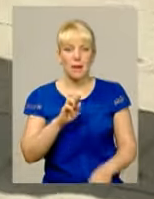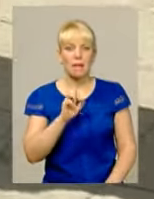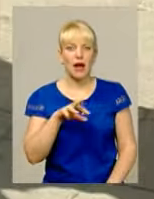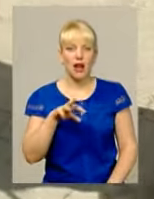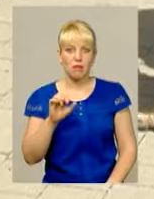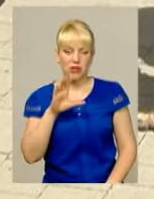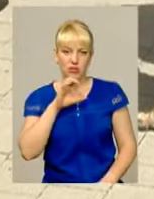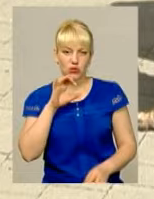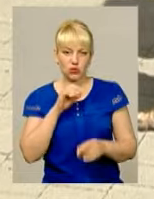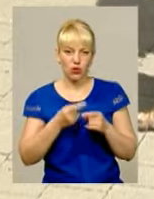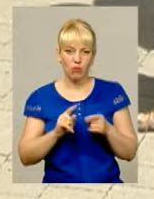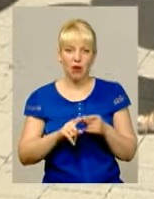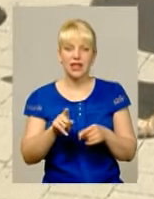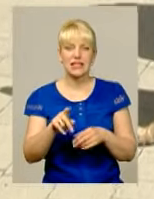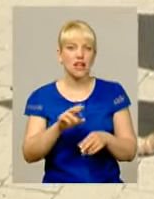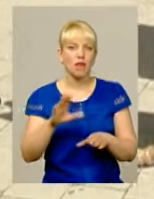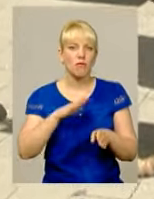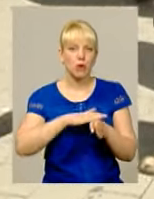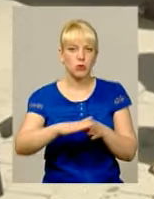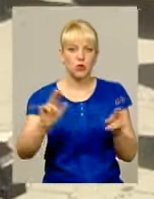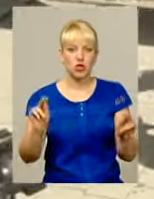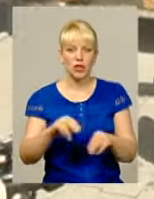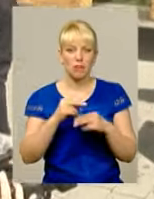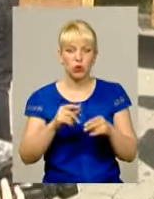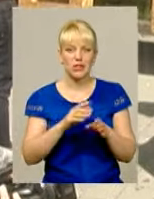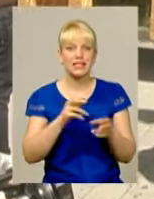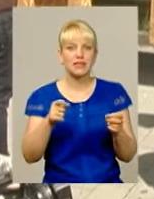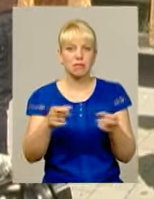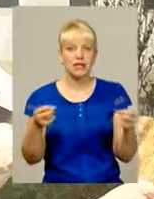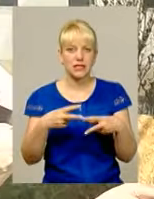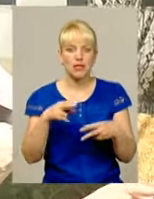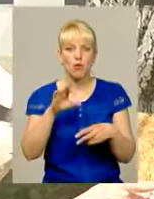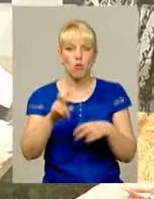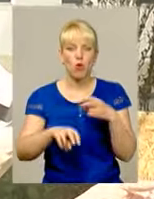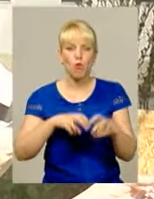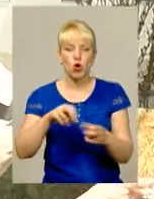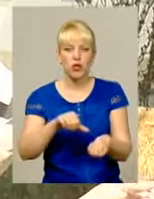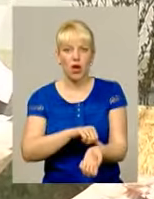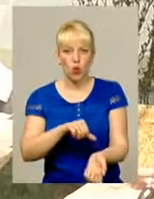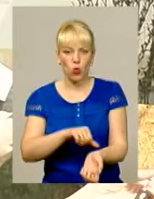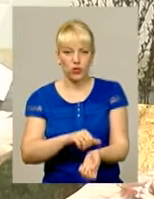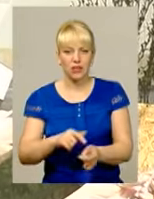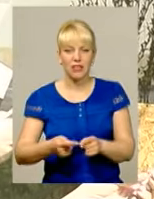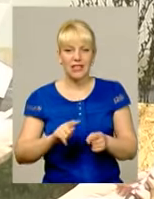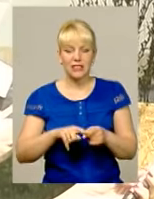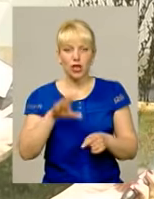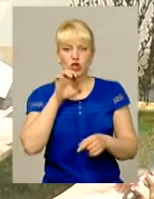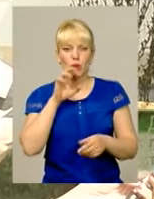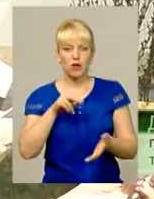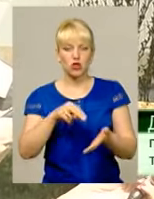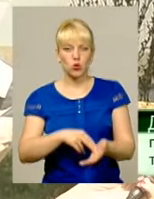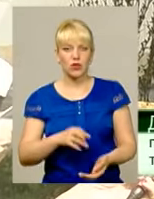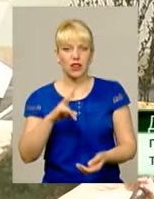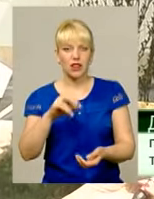місцевих кінологів та абсолютний чемпіон Спеціалізація – пошук наркотиків Дана собака, вона стоїть на